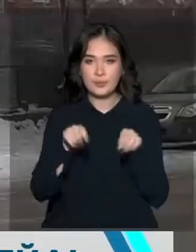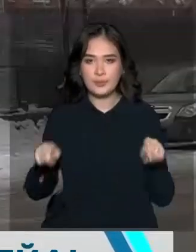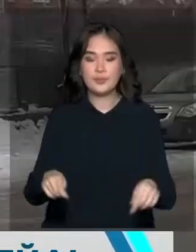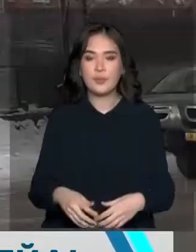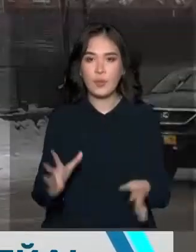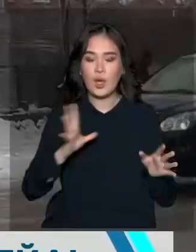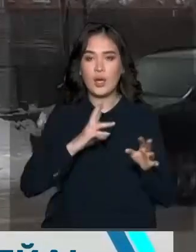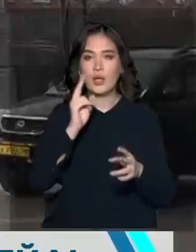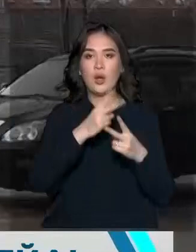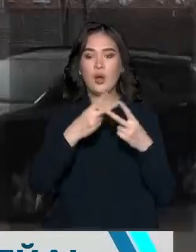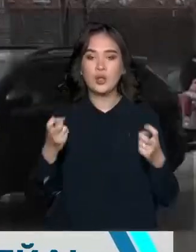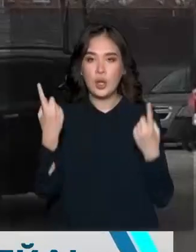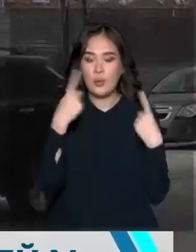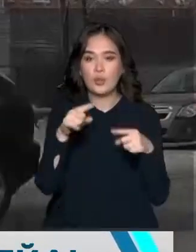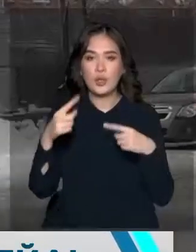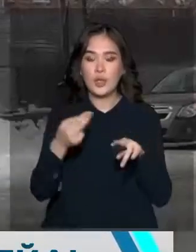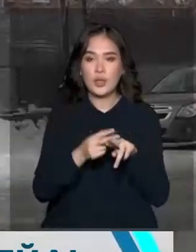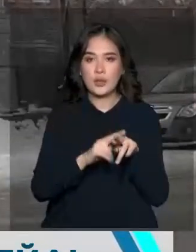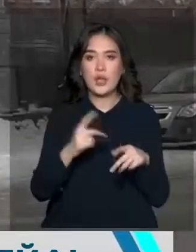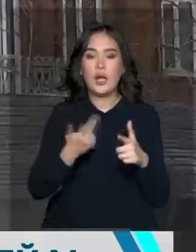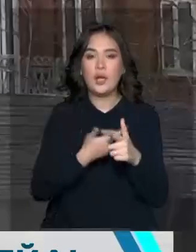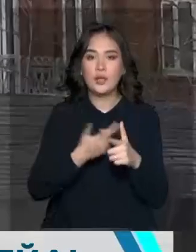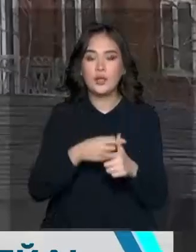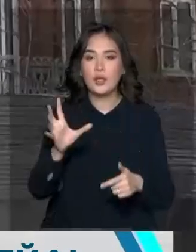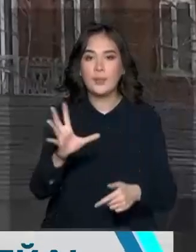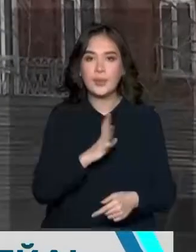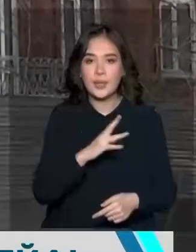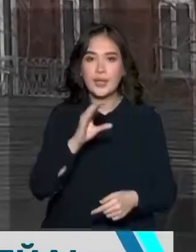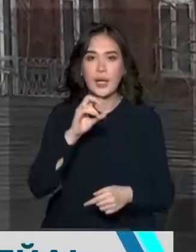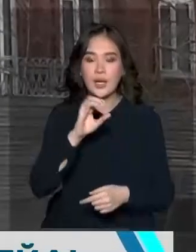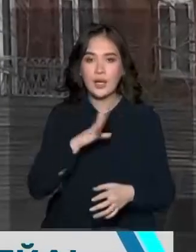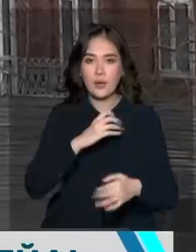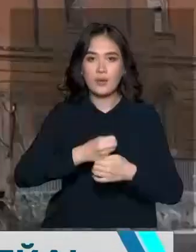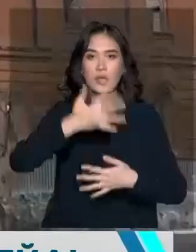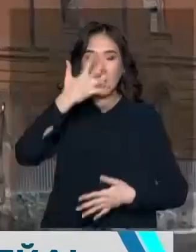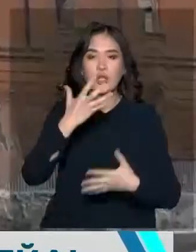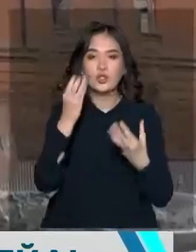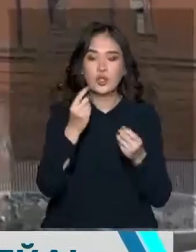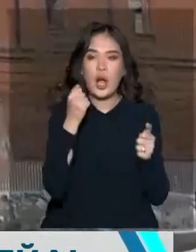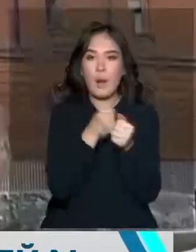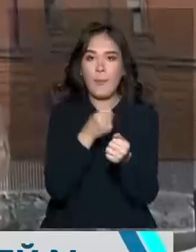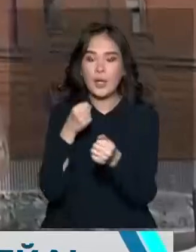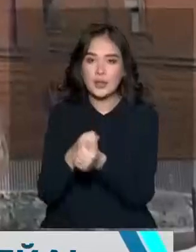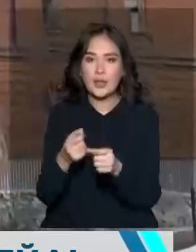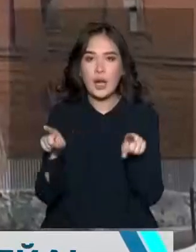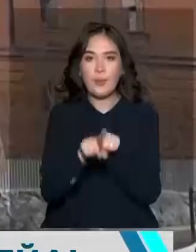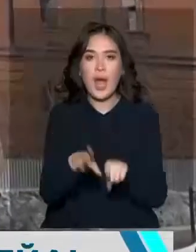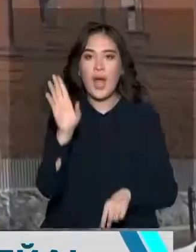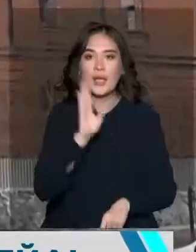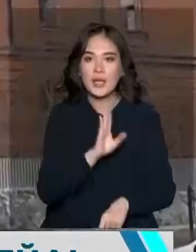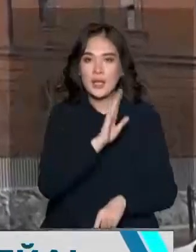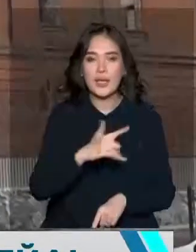Қонағыйынен бүлік тағы үш нысанның күйосы. Атабайтысақ көпесі, телеграф ғимаратымен және апаттық жағдайда деп танылған әйелдер